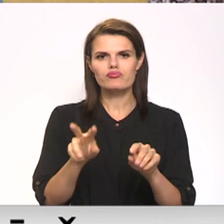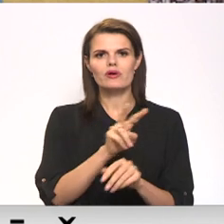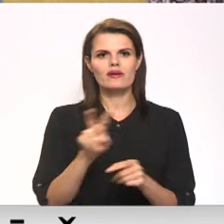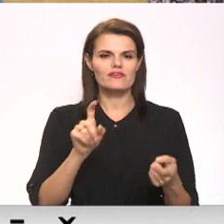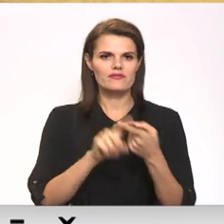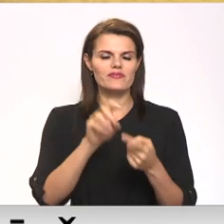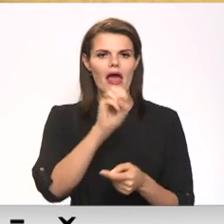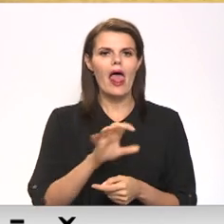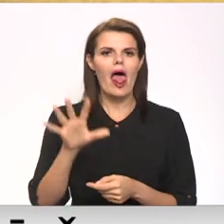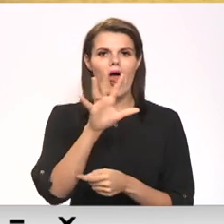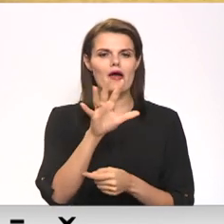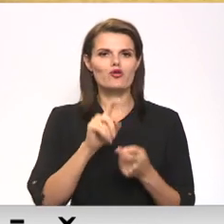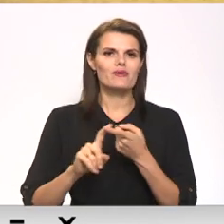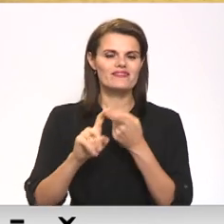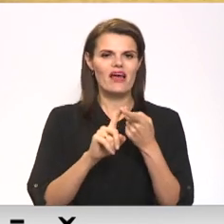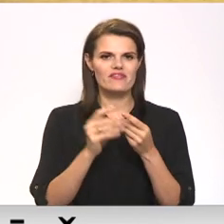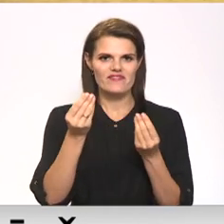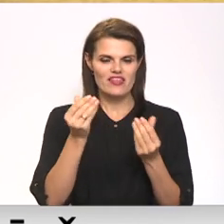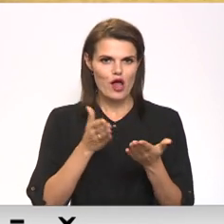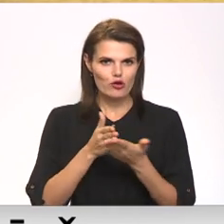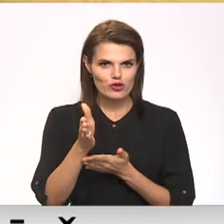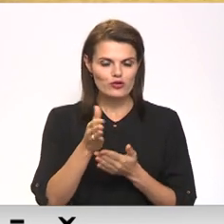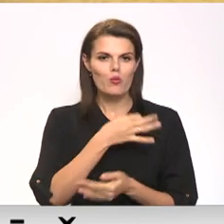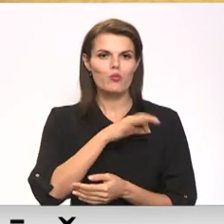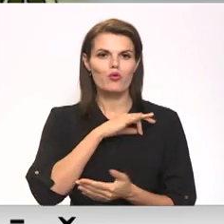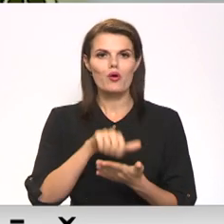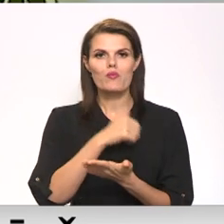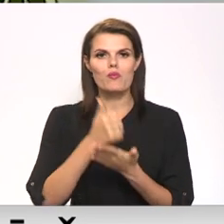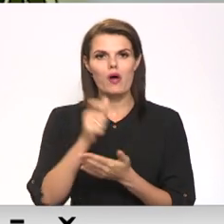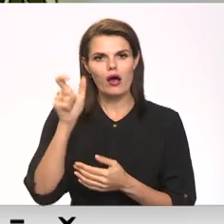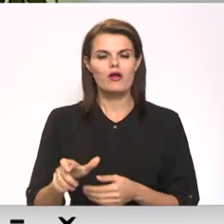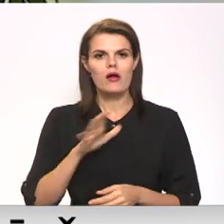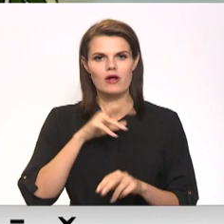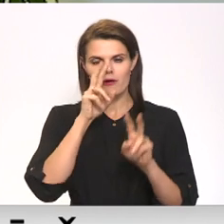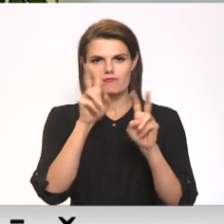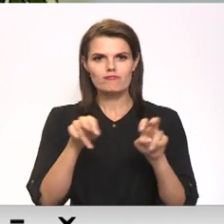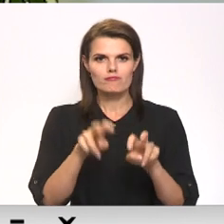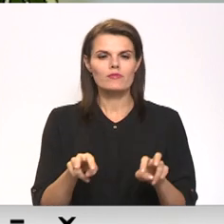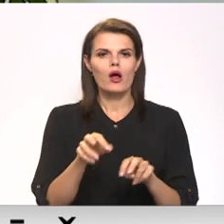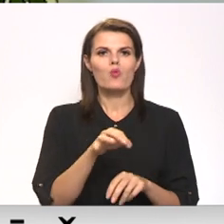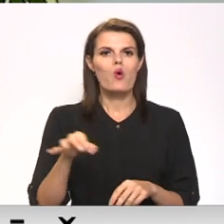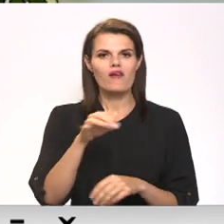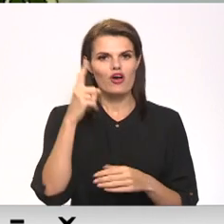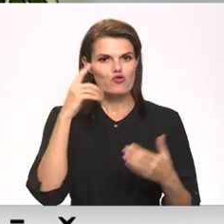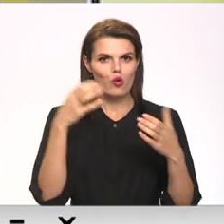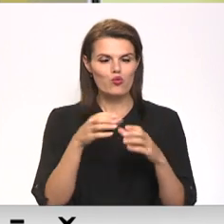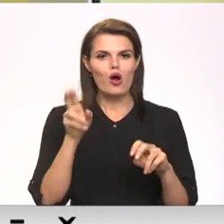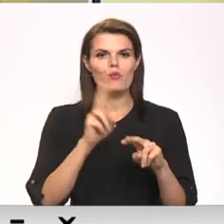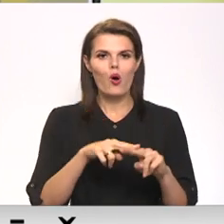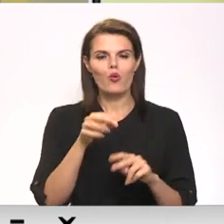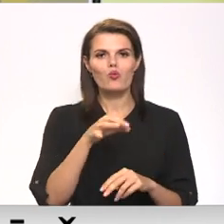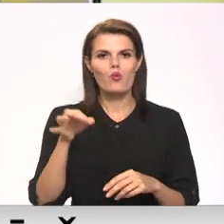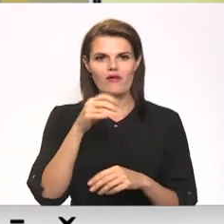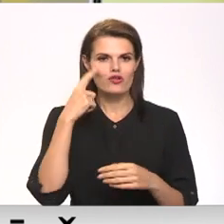Eiropas Savienības finanšu intereses. Prokuratūras pārstāvji veikuši kratīšanu gan Līvāna novada domē, gan Līvāna novada